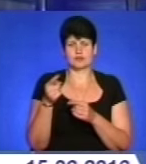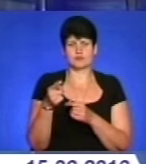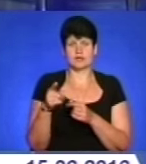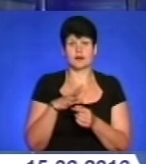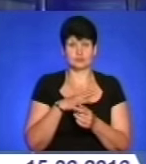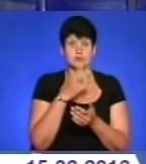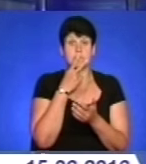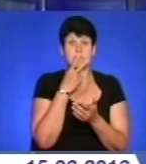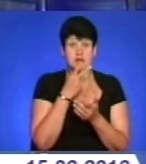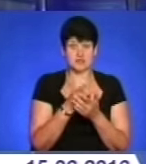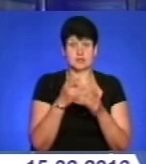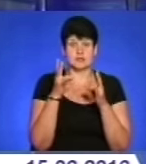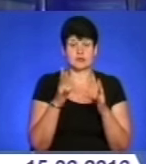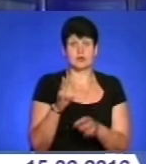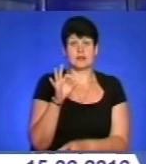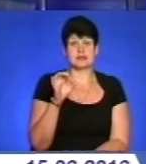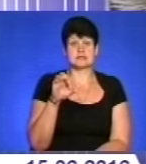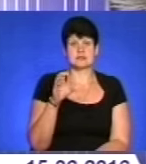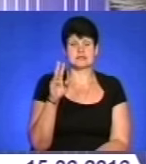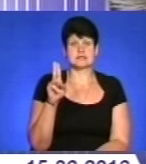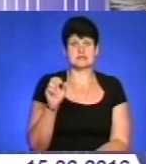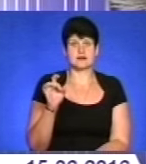була очевидцем трагедії, Олеся Царик.